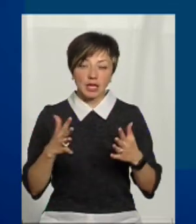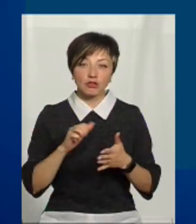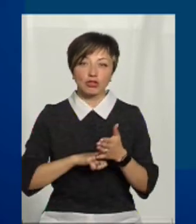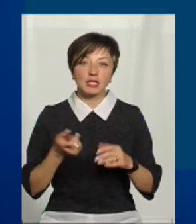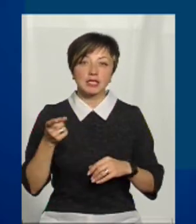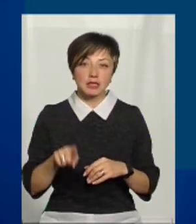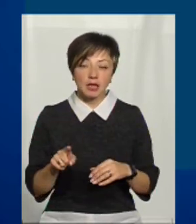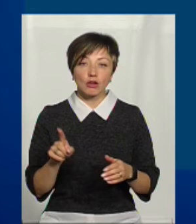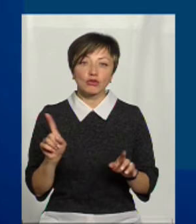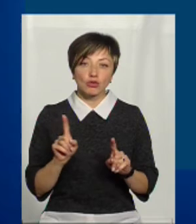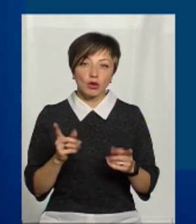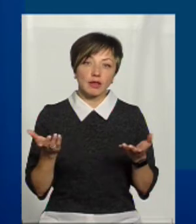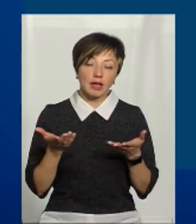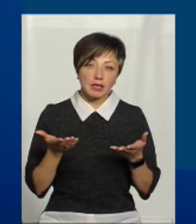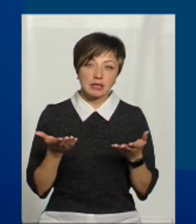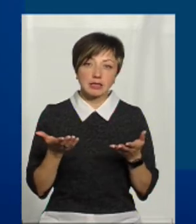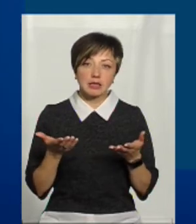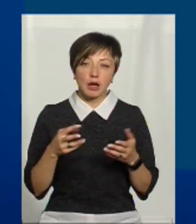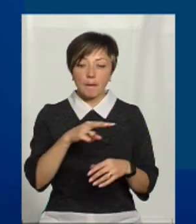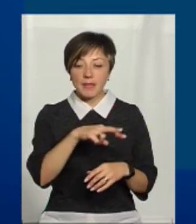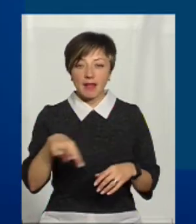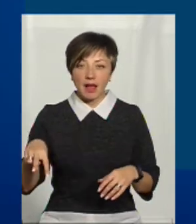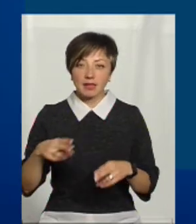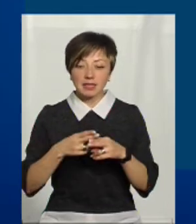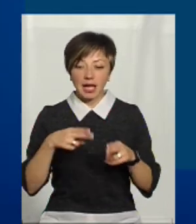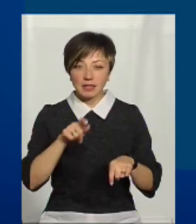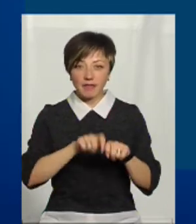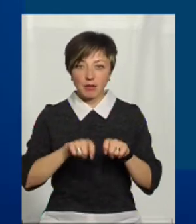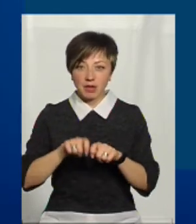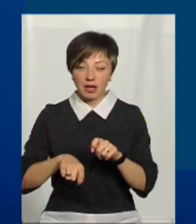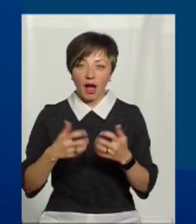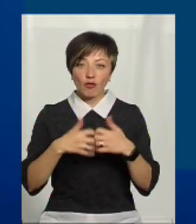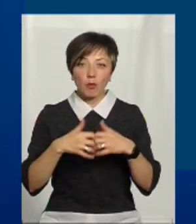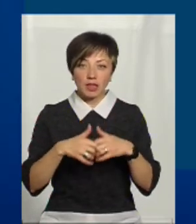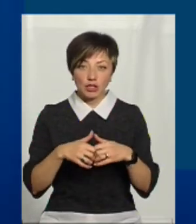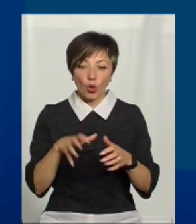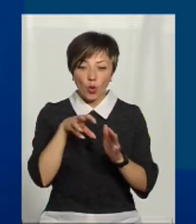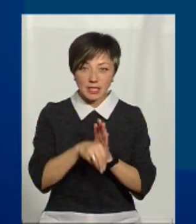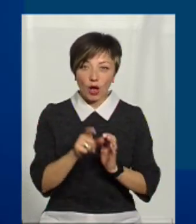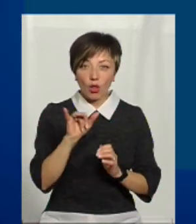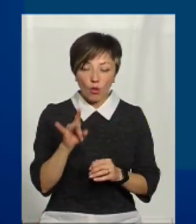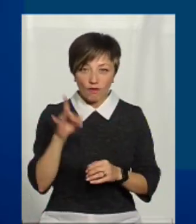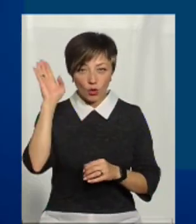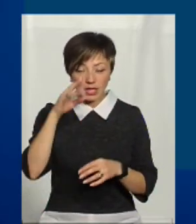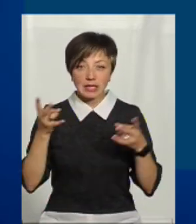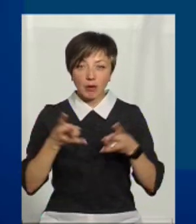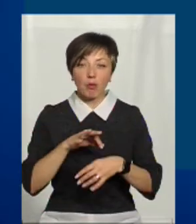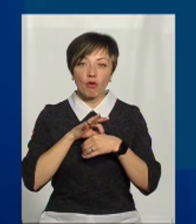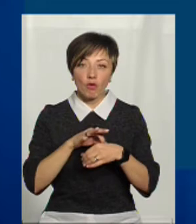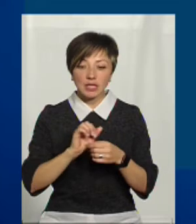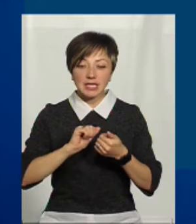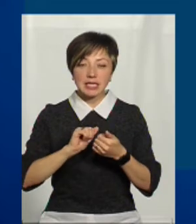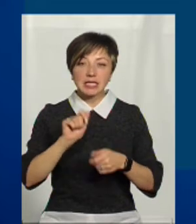те, що десь паралельно із станцією, яка вимірює автоматично концентрацію хлора, треба проводити